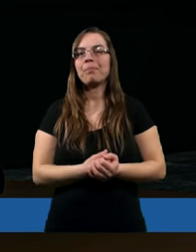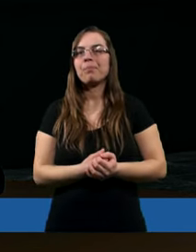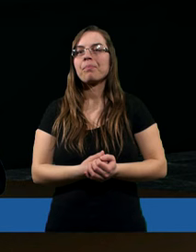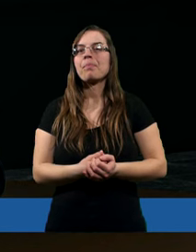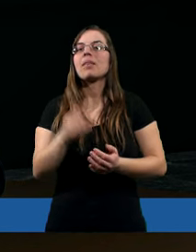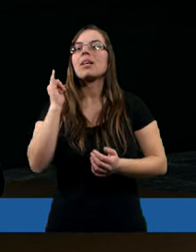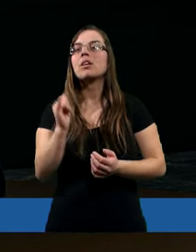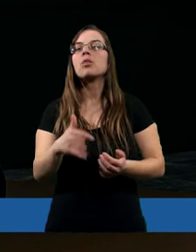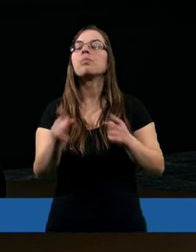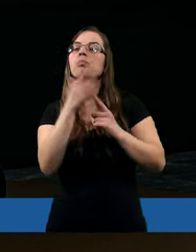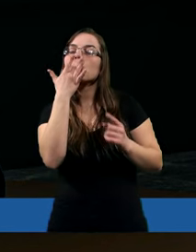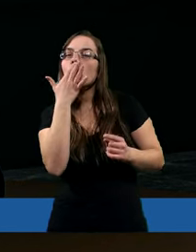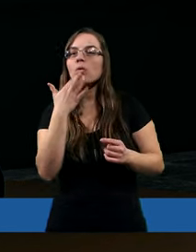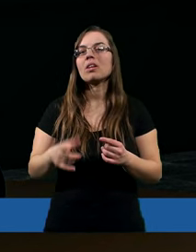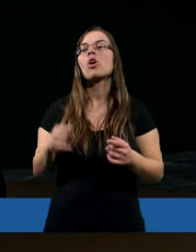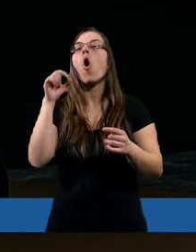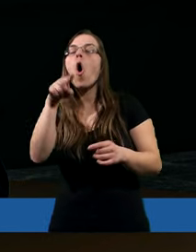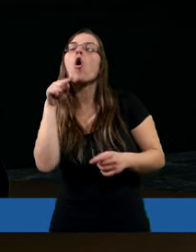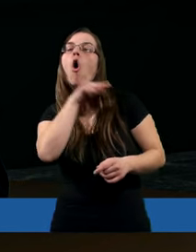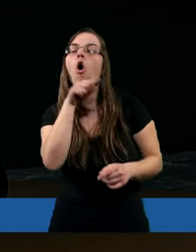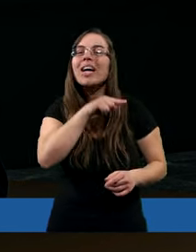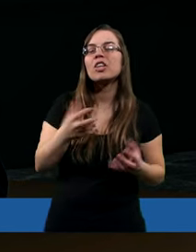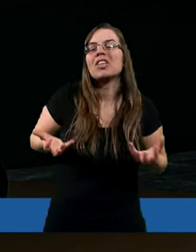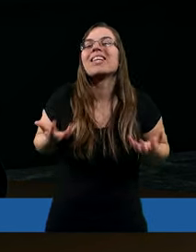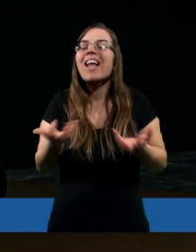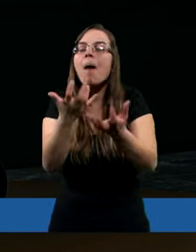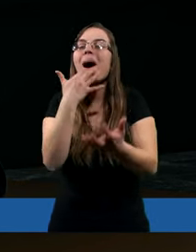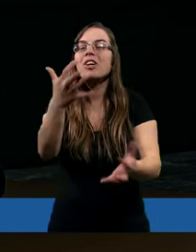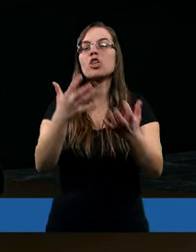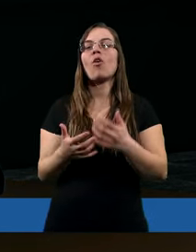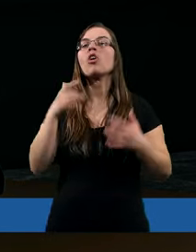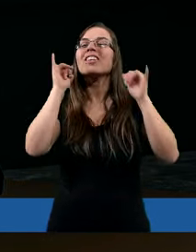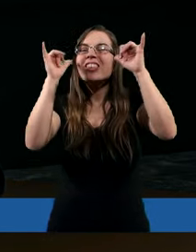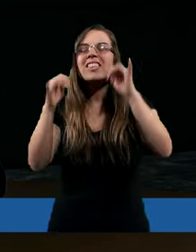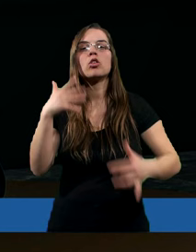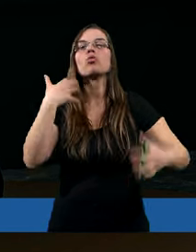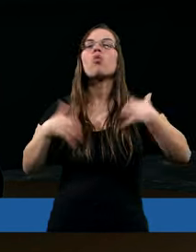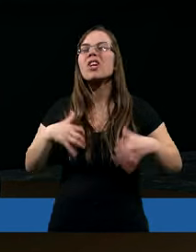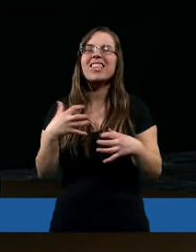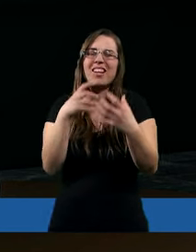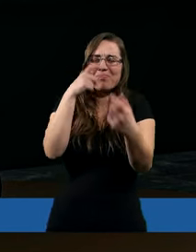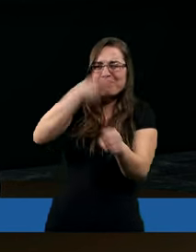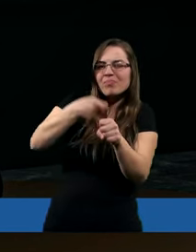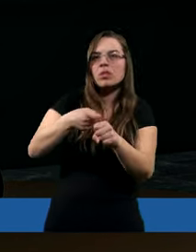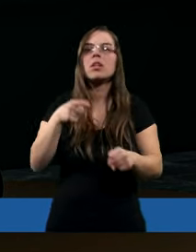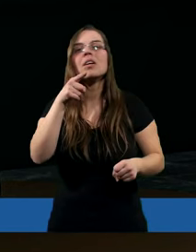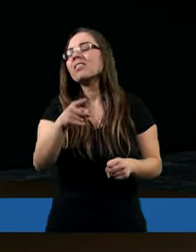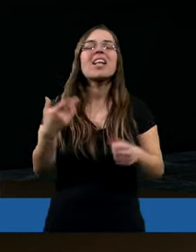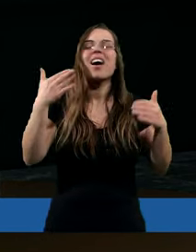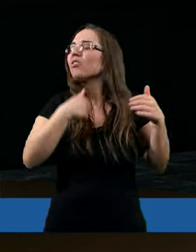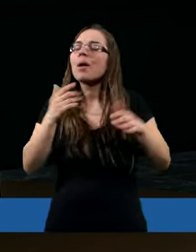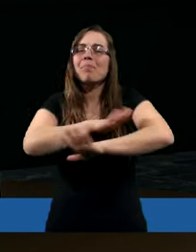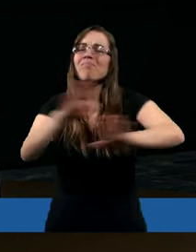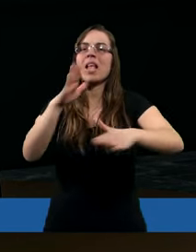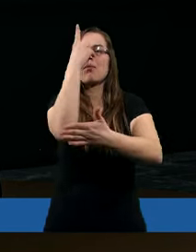Już mówiłem o tej goryczy, zapalczywości, gniewie, krzyku, złorzeczeniu. Tego niech nie